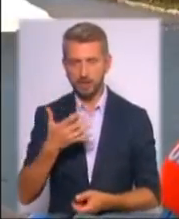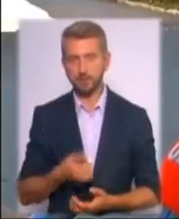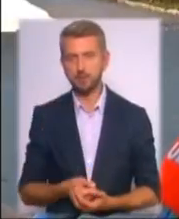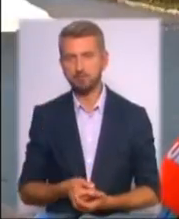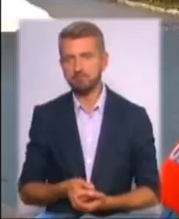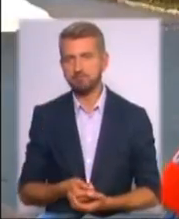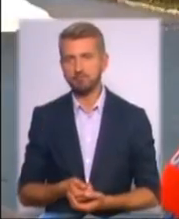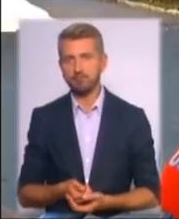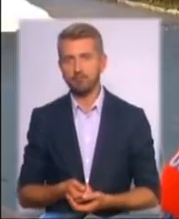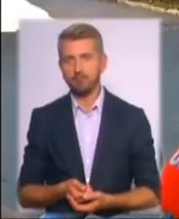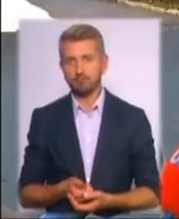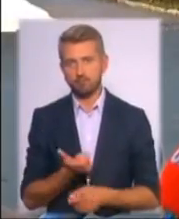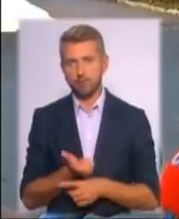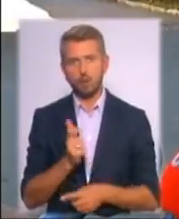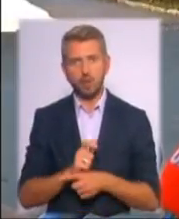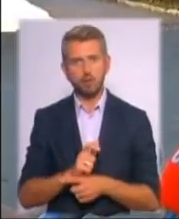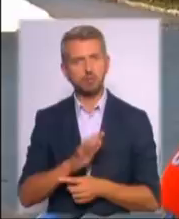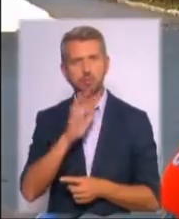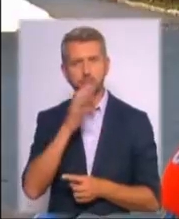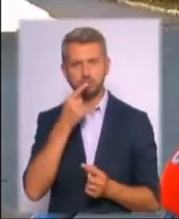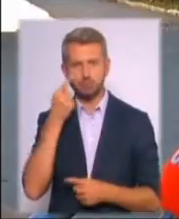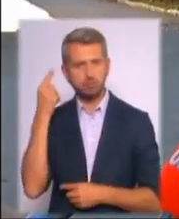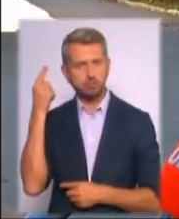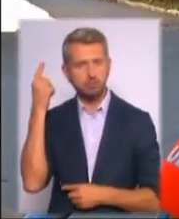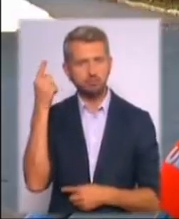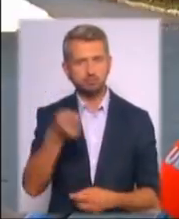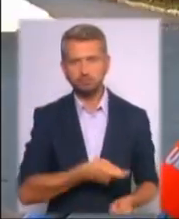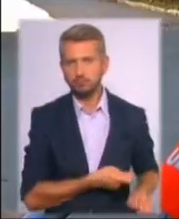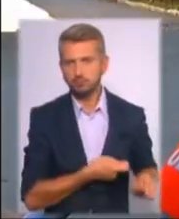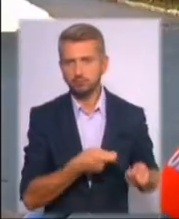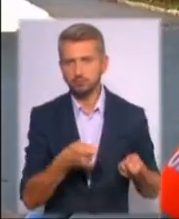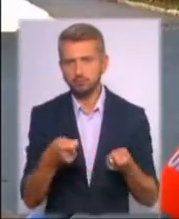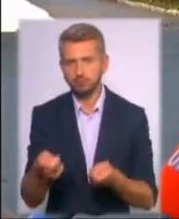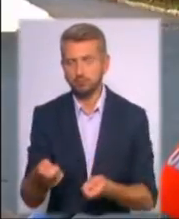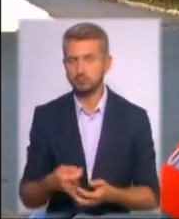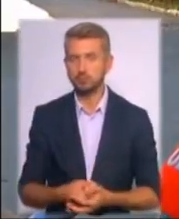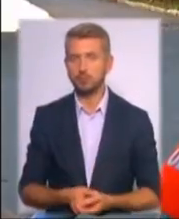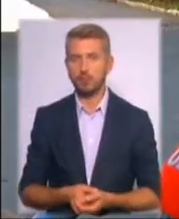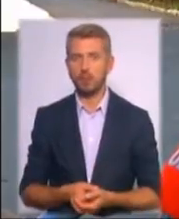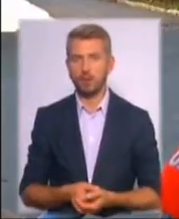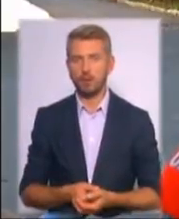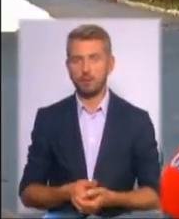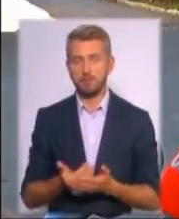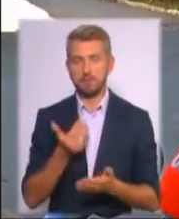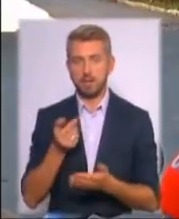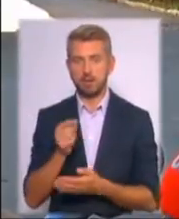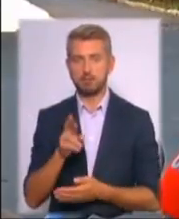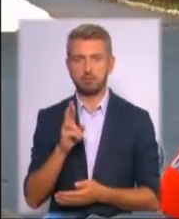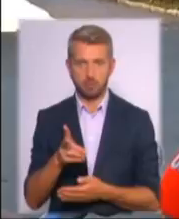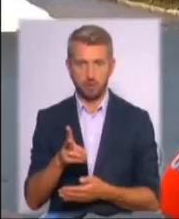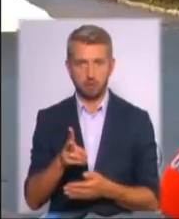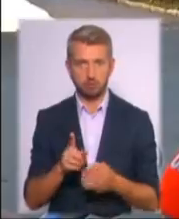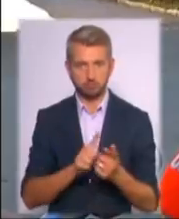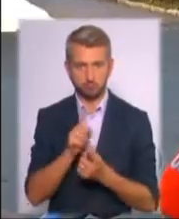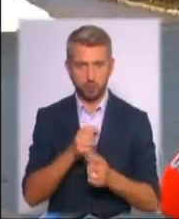достатньо серйозний шлях, це вугілля повинно було пройти, перш ніж перетворитися в тепло для